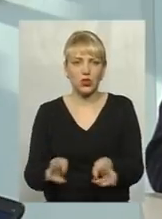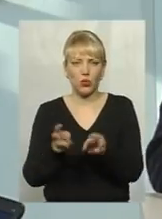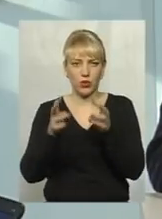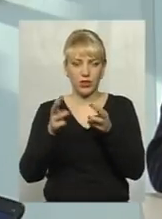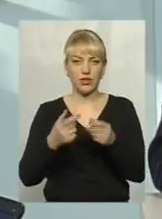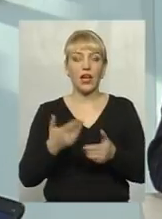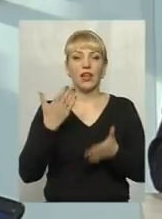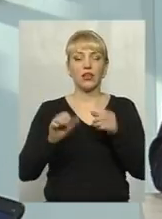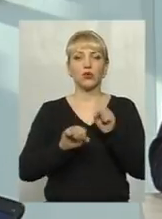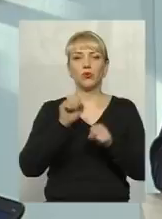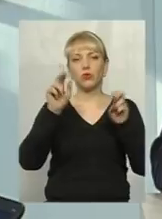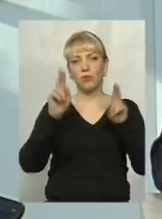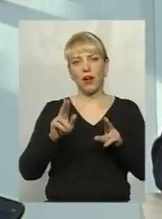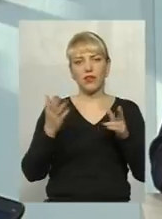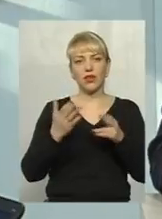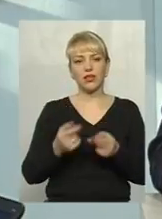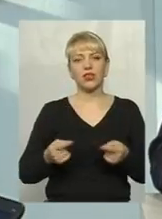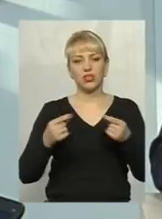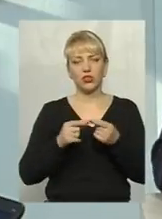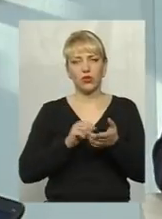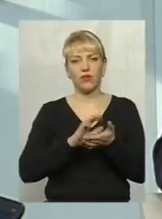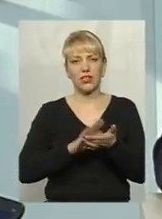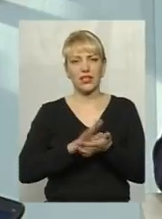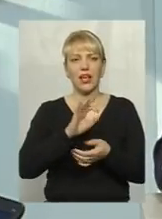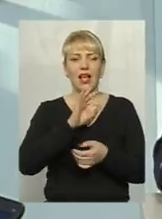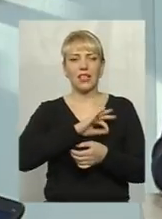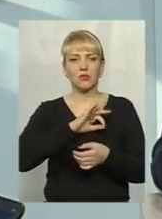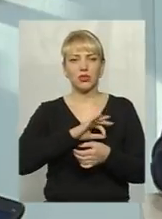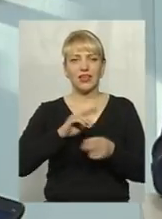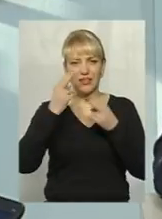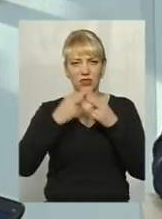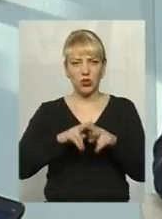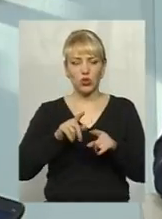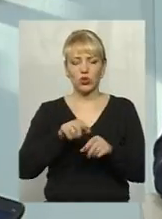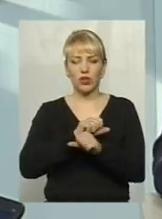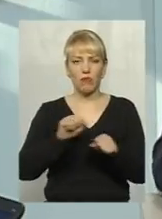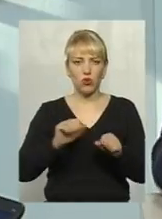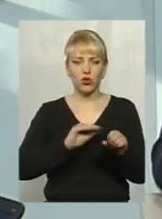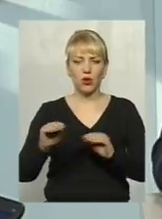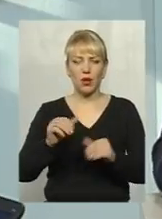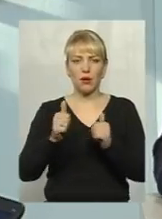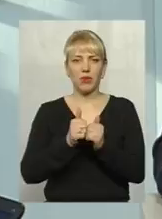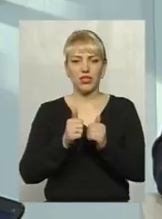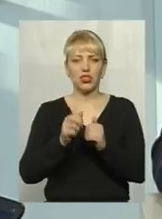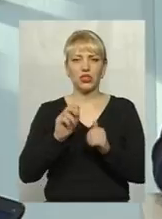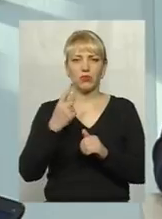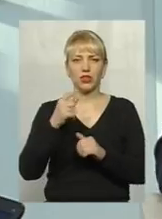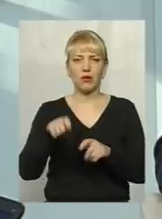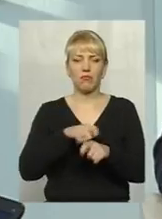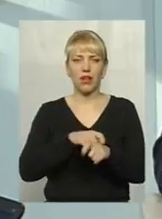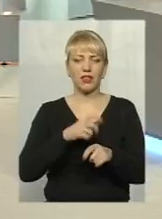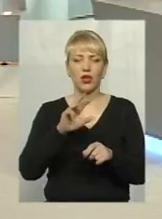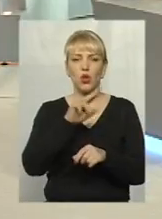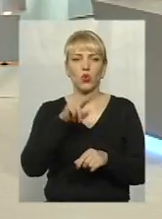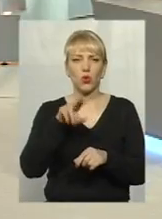правила, які чітко вказані в інструкції з лотації цього виробу, що його не можна розташовувати ближче, чим один метр до горючих матеріалів, не